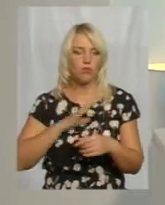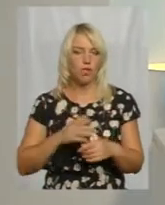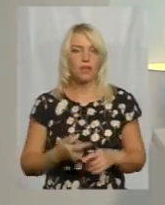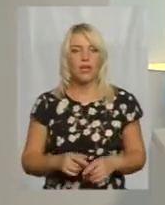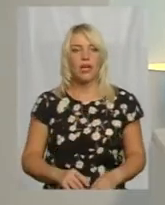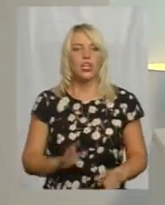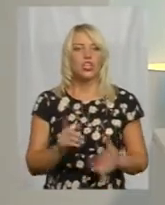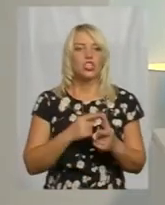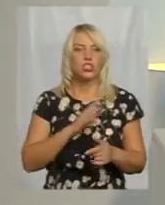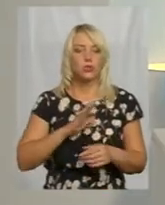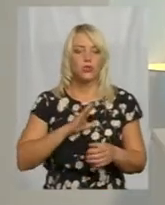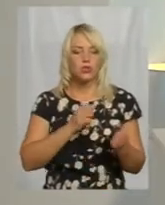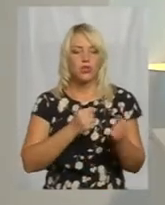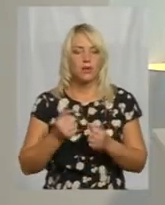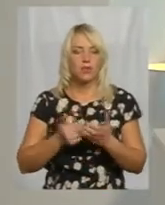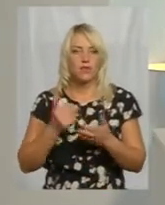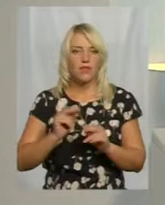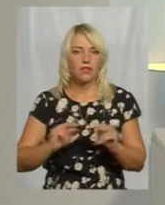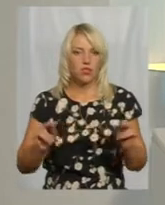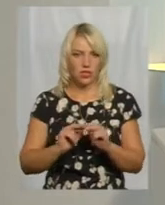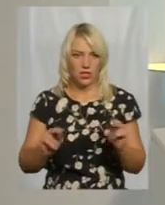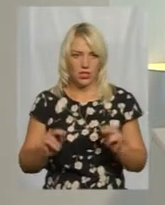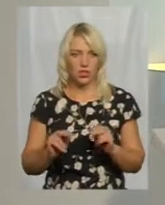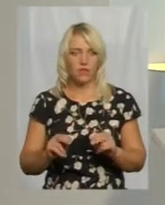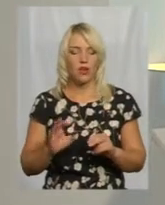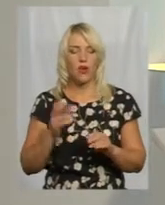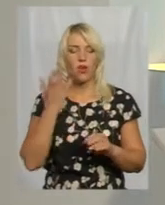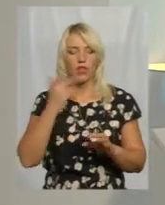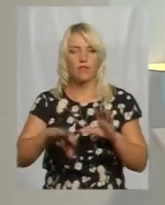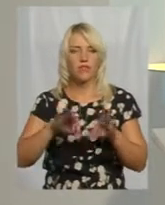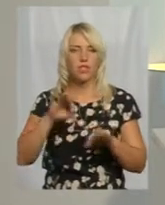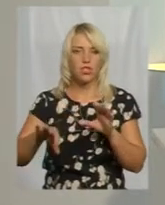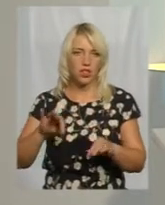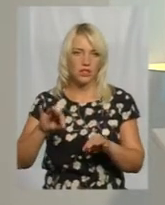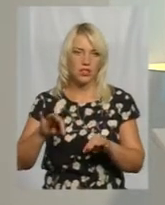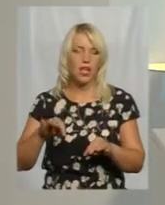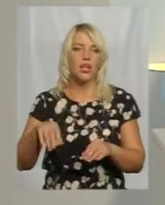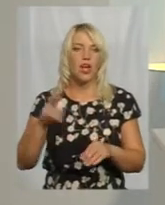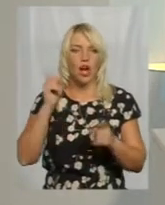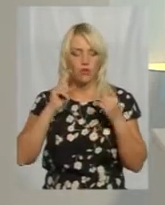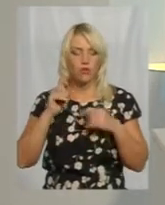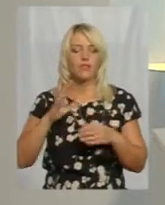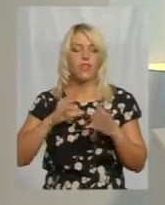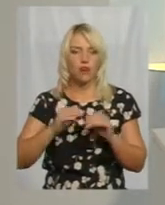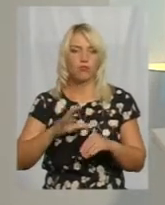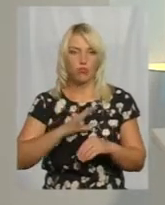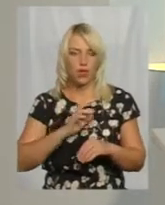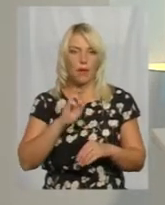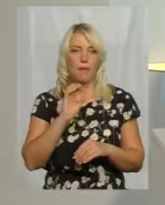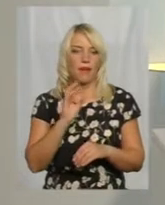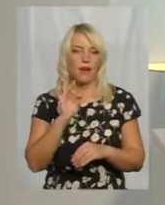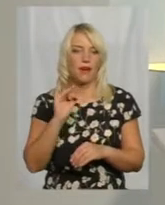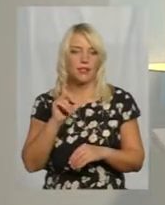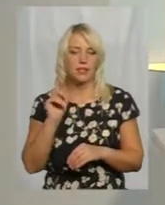за вчителями на етапі визначення авторів? От на Хмельниччині коли визначилися? Взагалі була трошки проблема. У нас був березень,